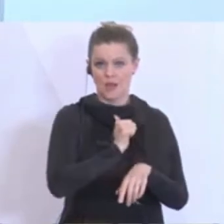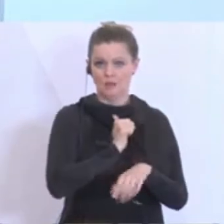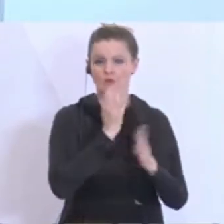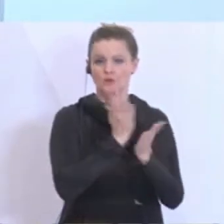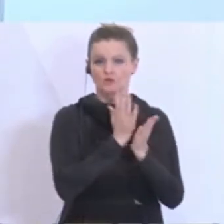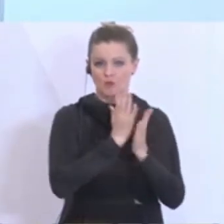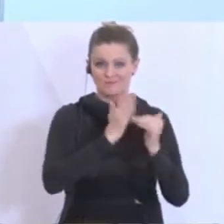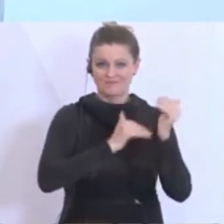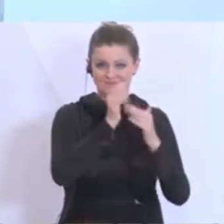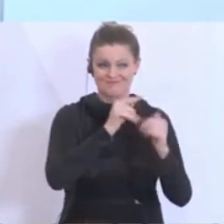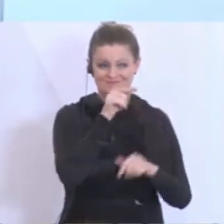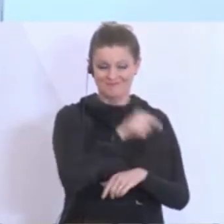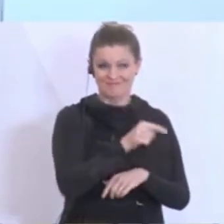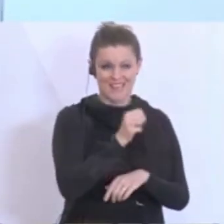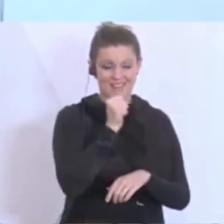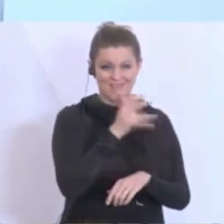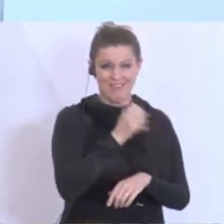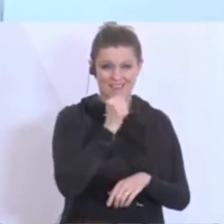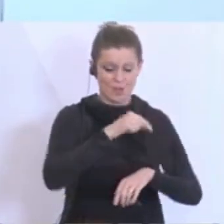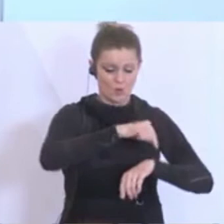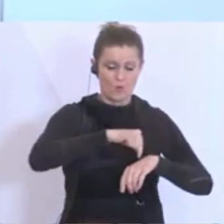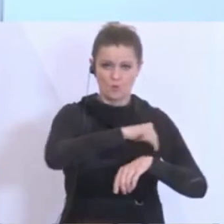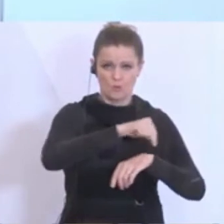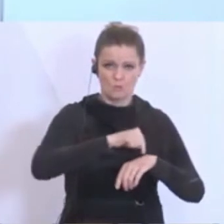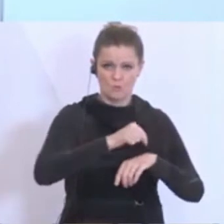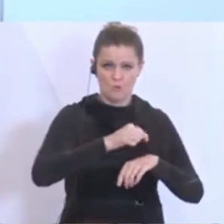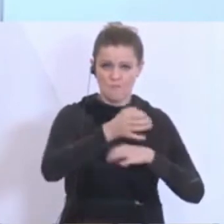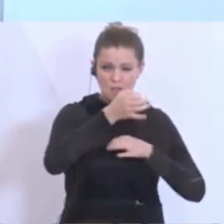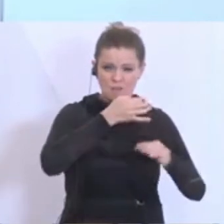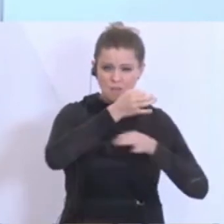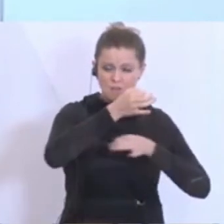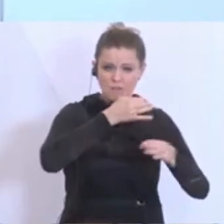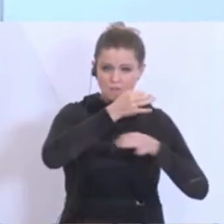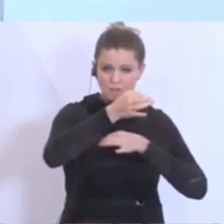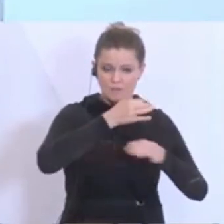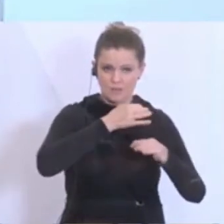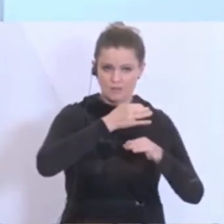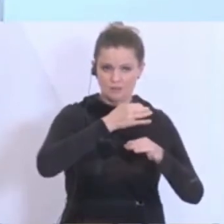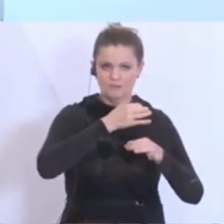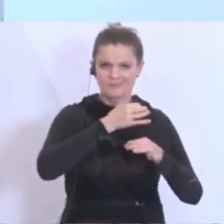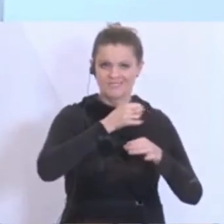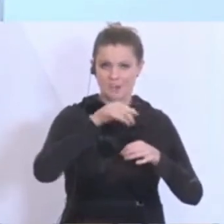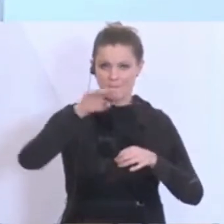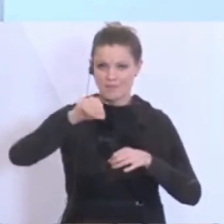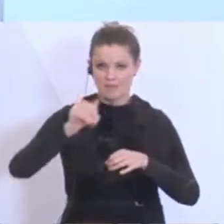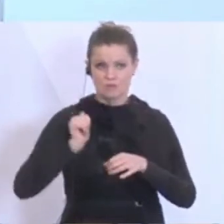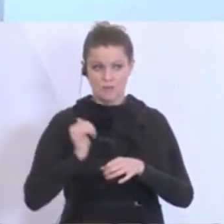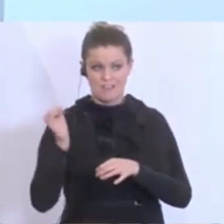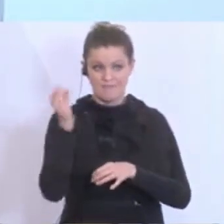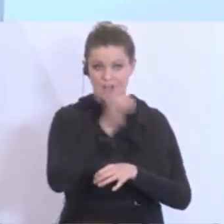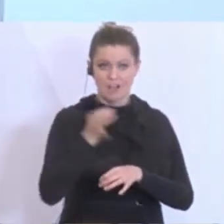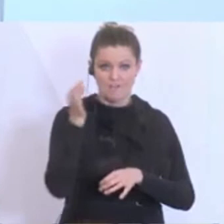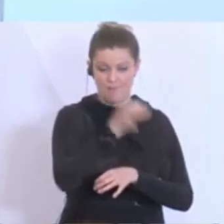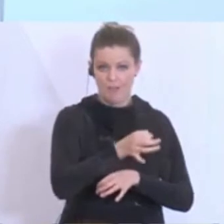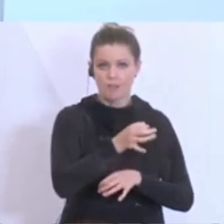beantwortet tagtäglich und Tag und Nacht Fragen unserer Milizsoldaten, die gestellt werden. Wir